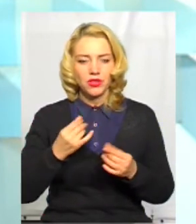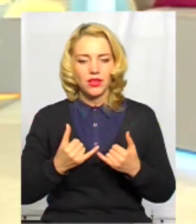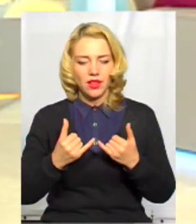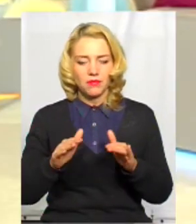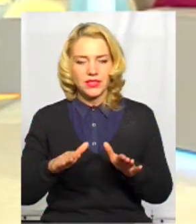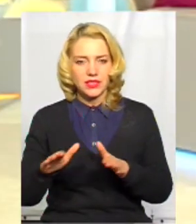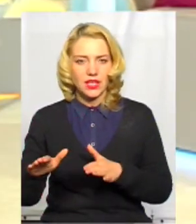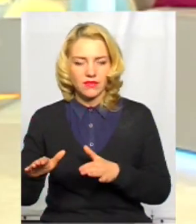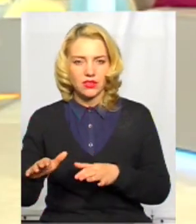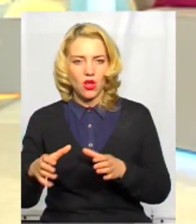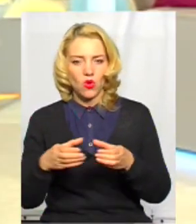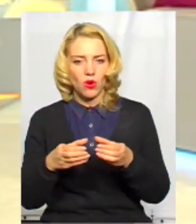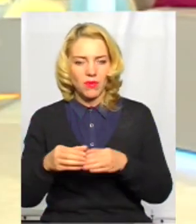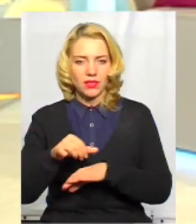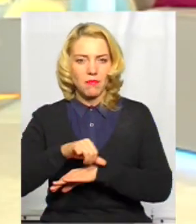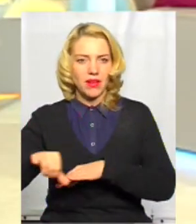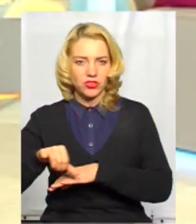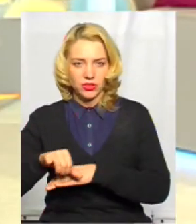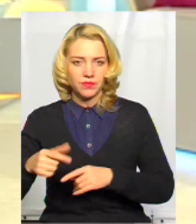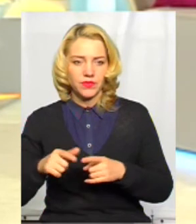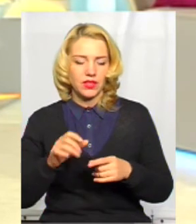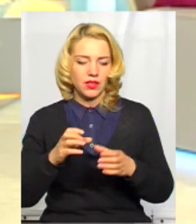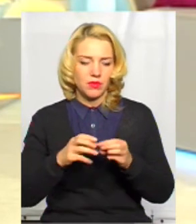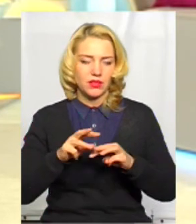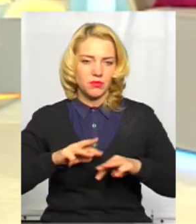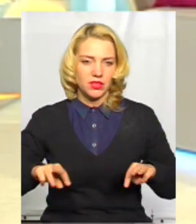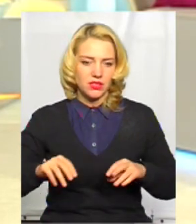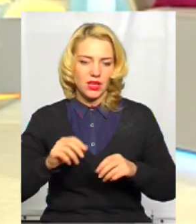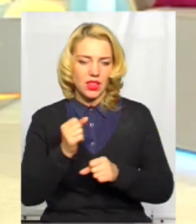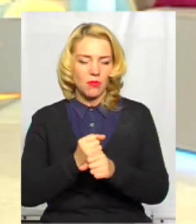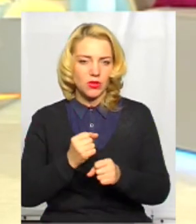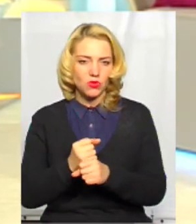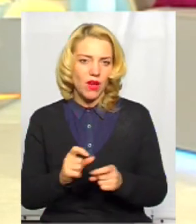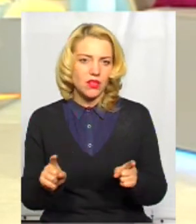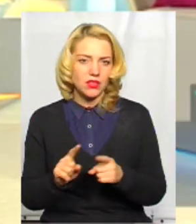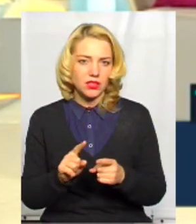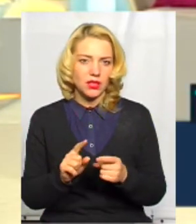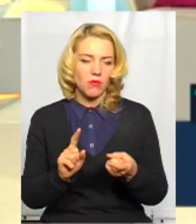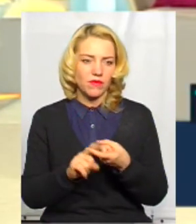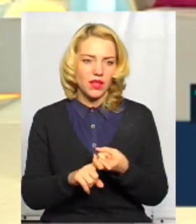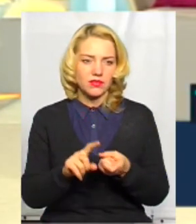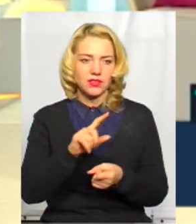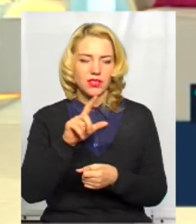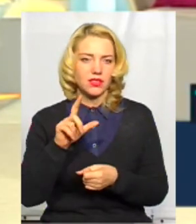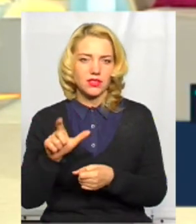Багато є критеріїв, які були затверджені Кабінетом міністрів, Мінрегіоном, які пов'язані з